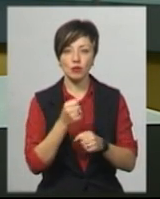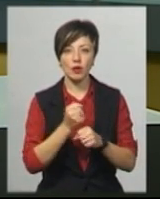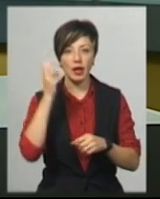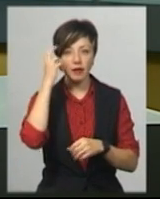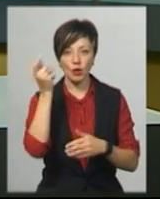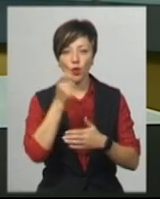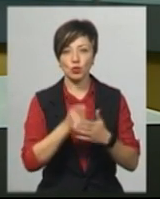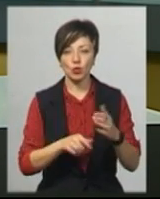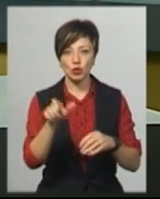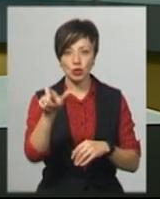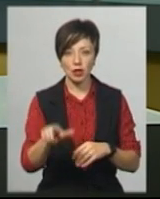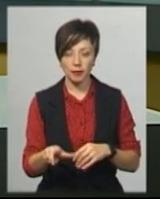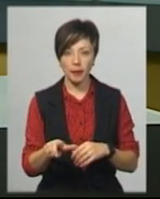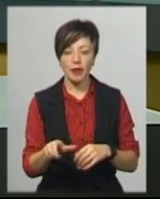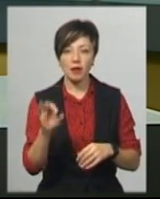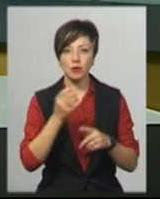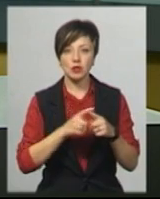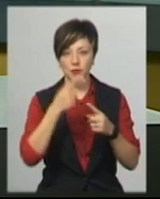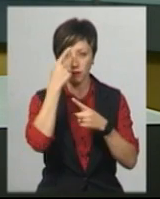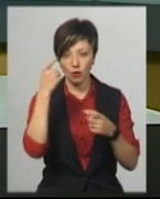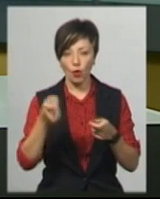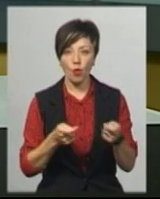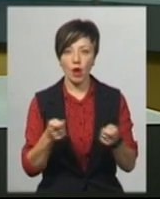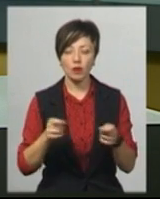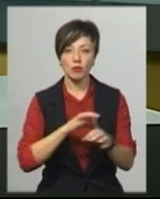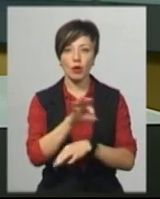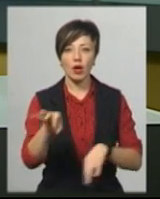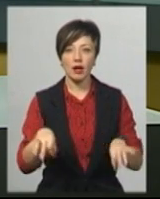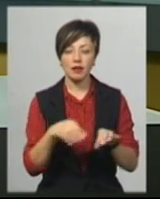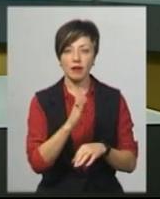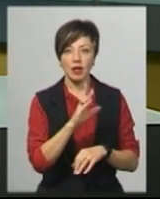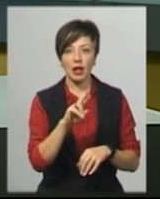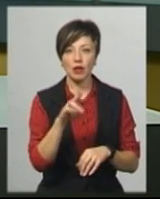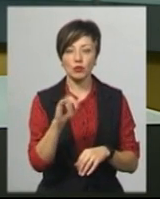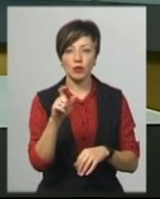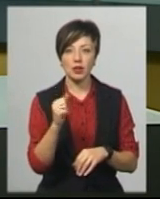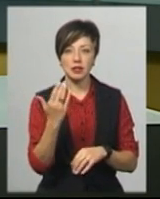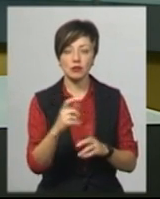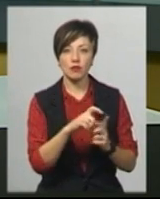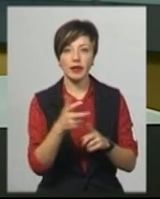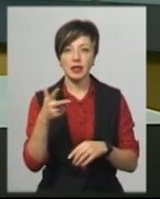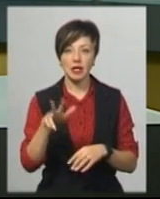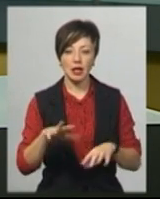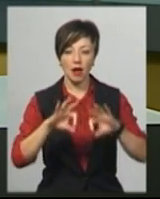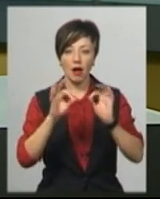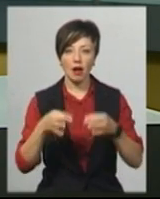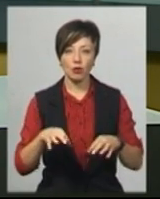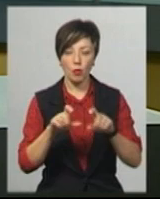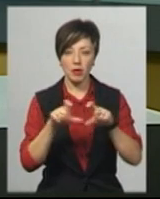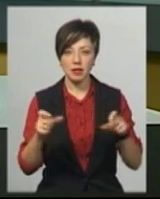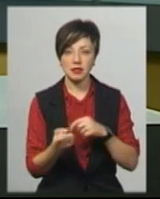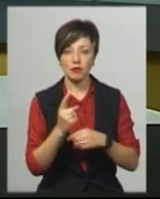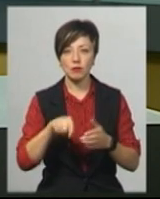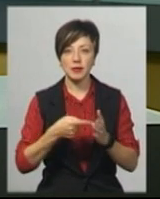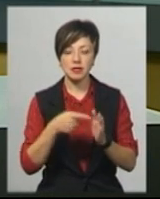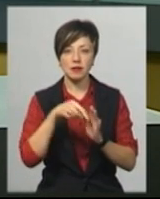київський художник Антон Логов. Про це повідомила кураторка проєкту Вероніка Ядуха. За її словами, три арт-об'єкти, які з'являться в місті,